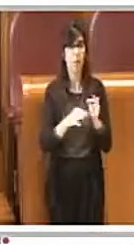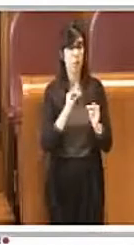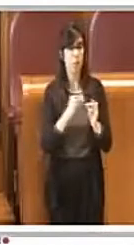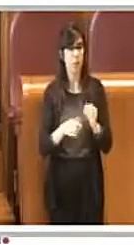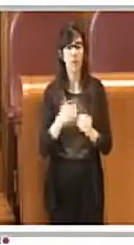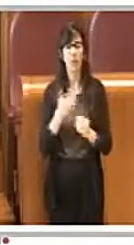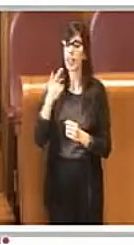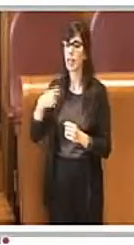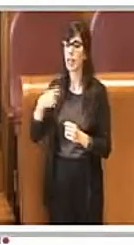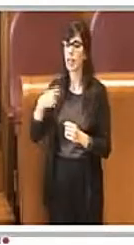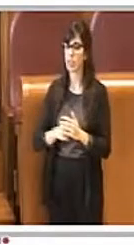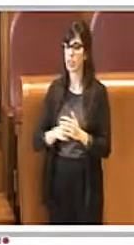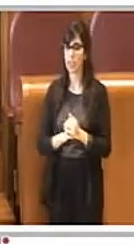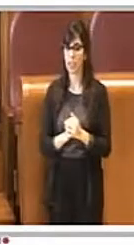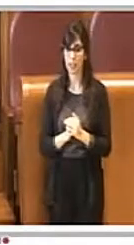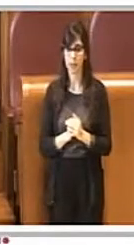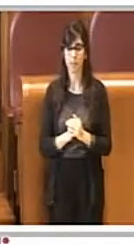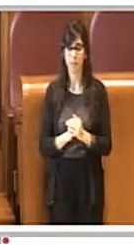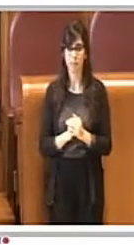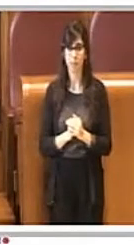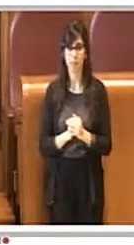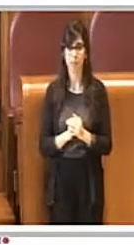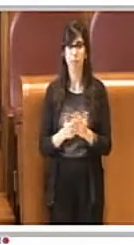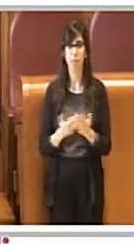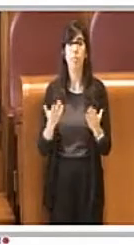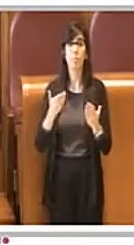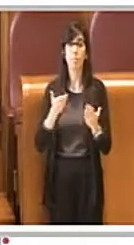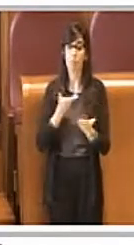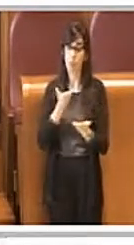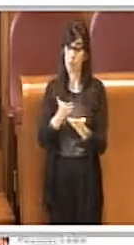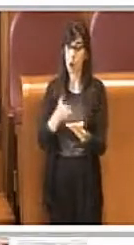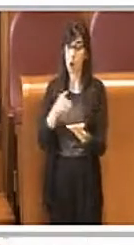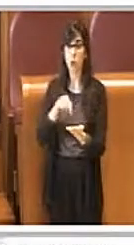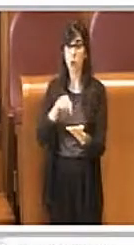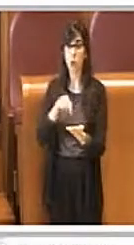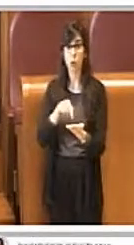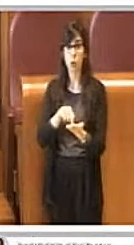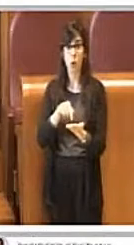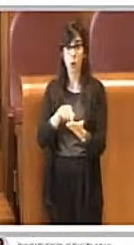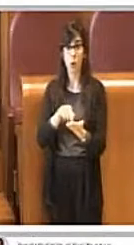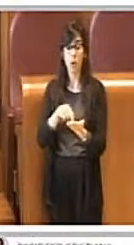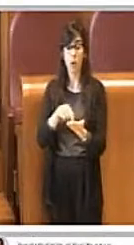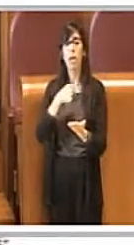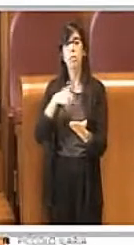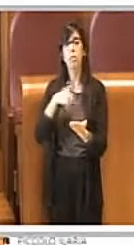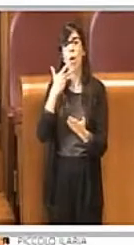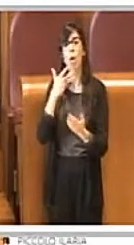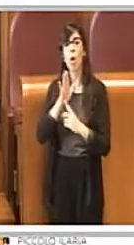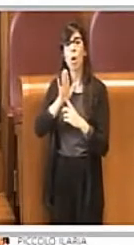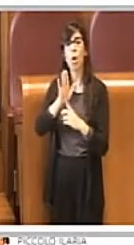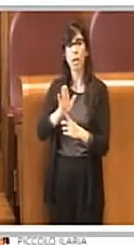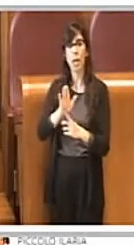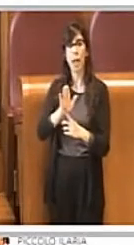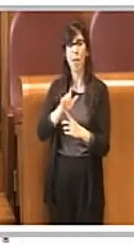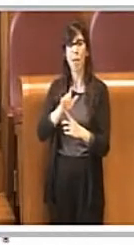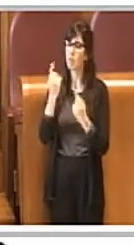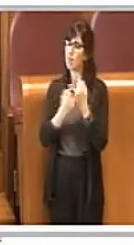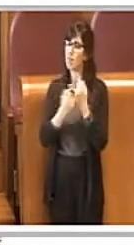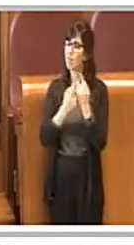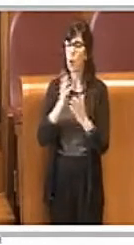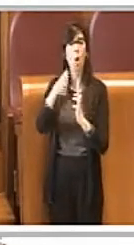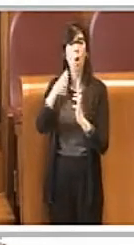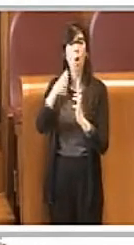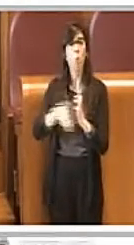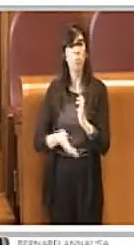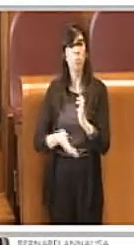Grazie Presidente. Con la mozione in esame si vuole porre in luce una complessa vicenda che ha avuto